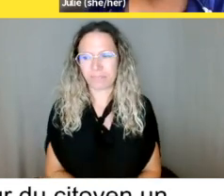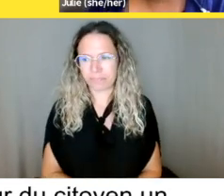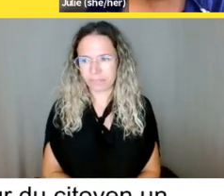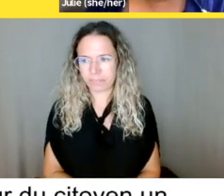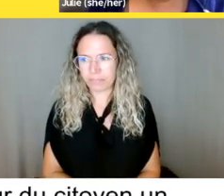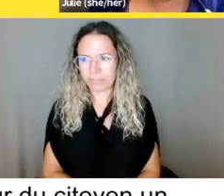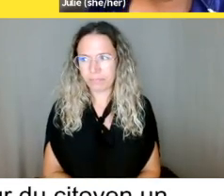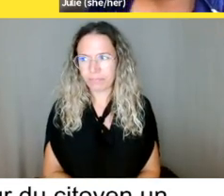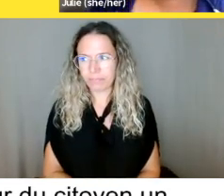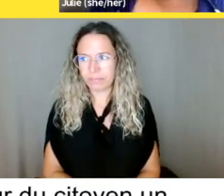des précisions que vous voulez avoir?